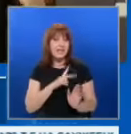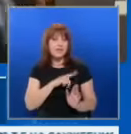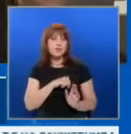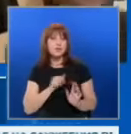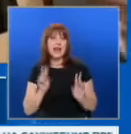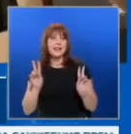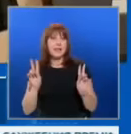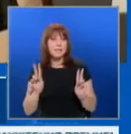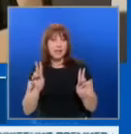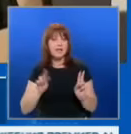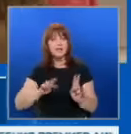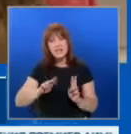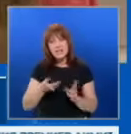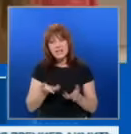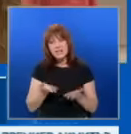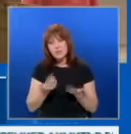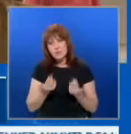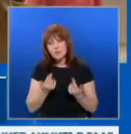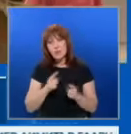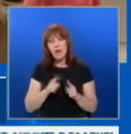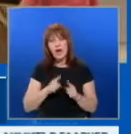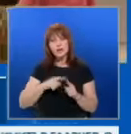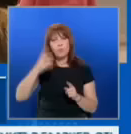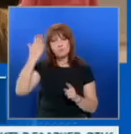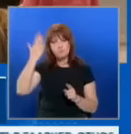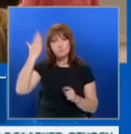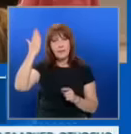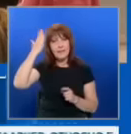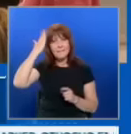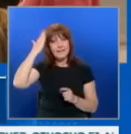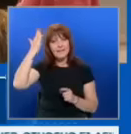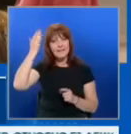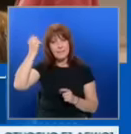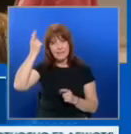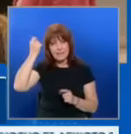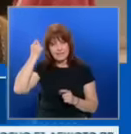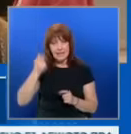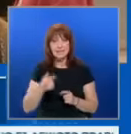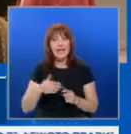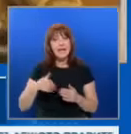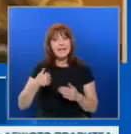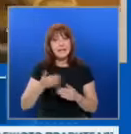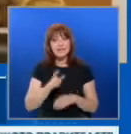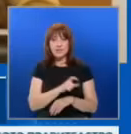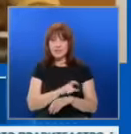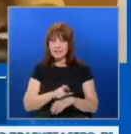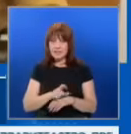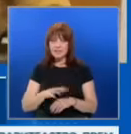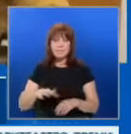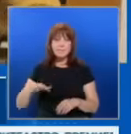-демократите или по-скоро като държавен главар, защото следващата седмица държавните глави,